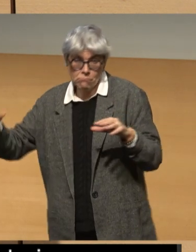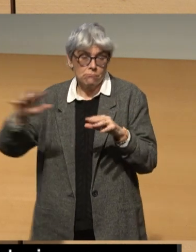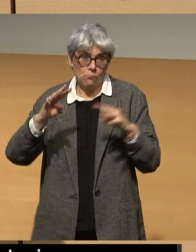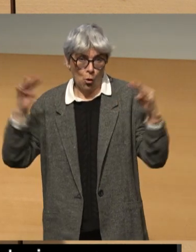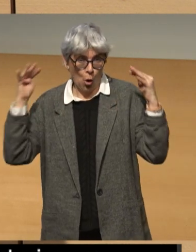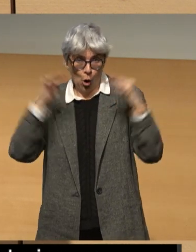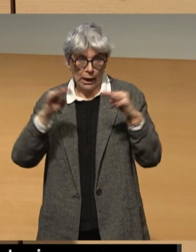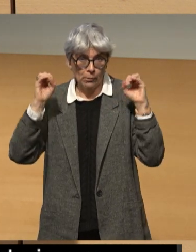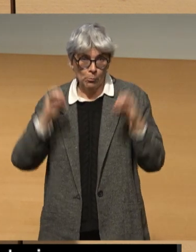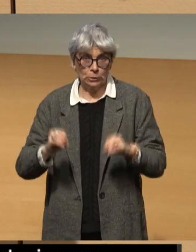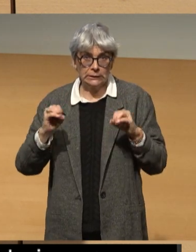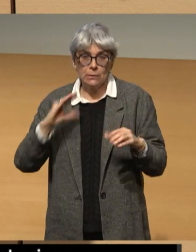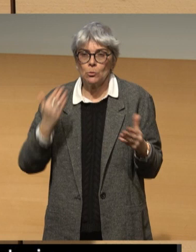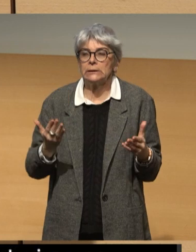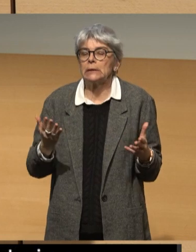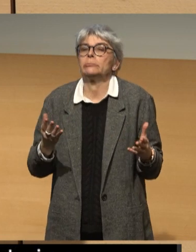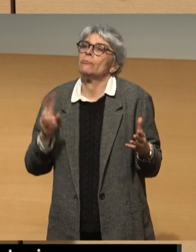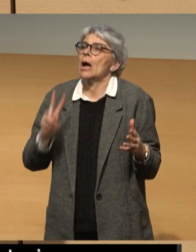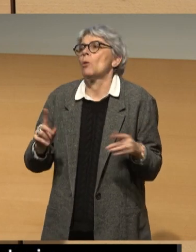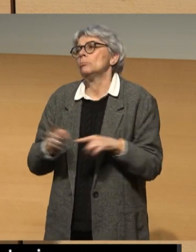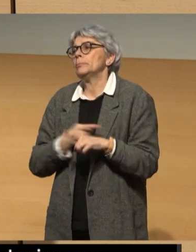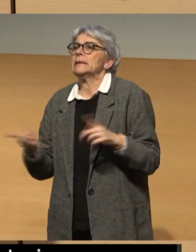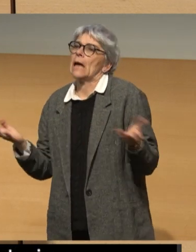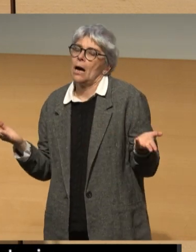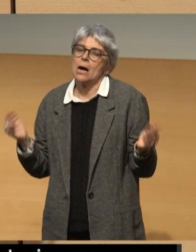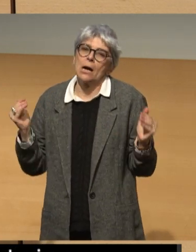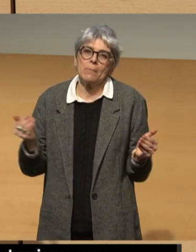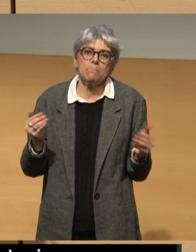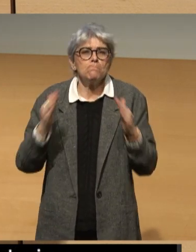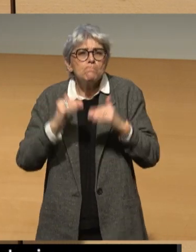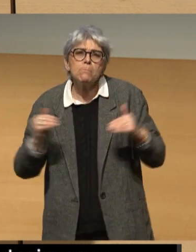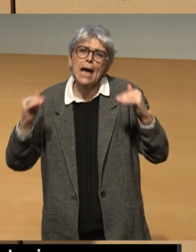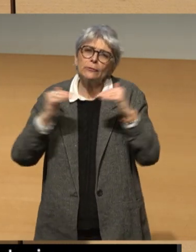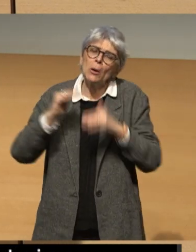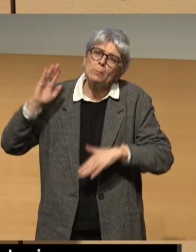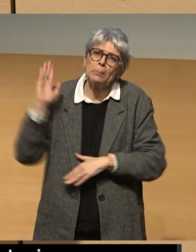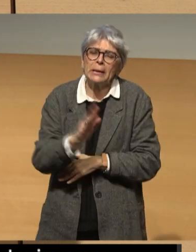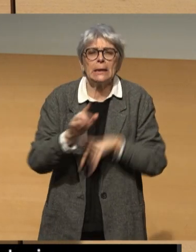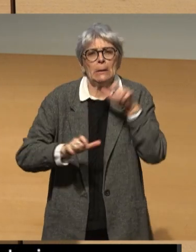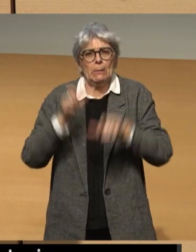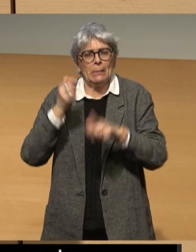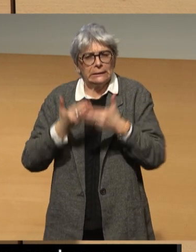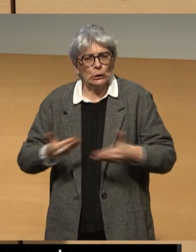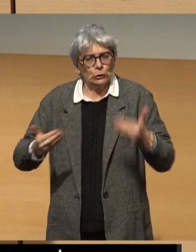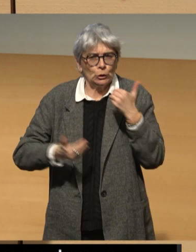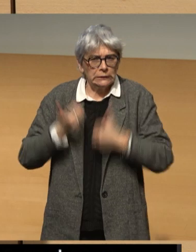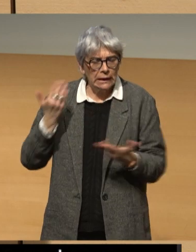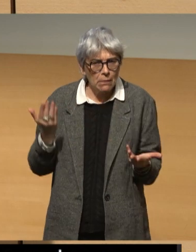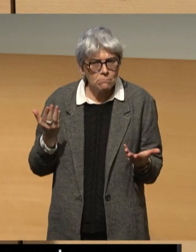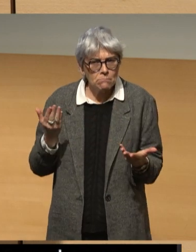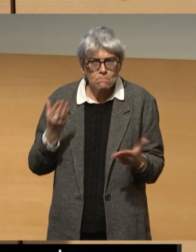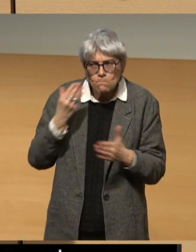il aurait été étonnant d'ailleurs qu'une plateforme destinée aux personnes en situation de handicap